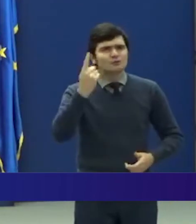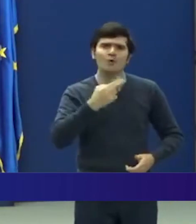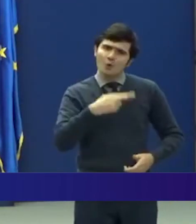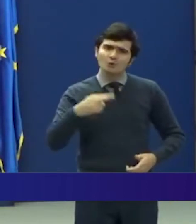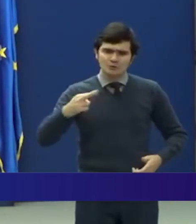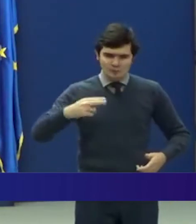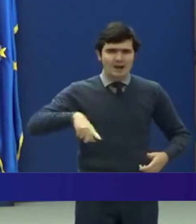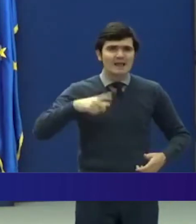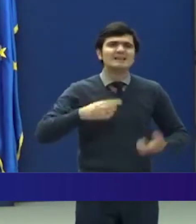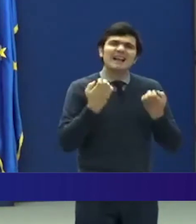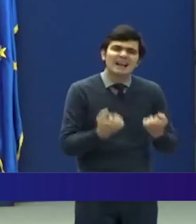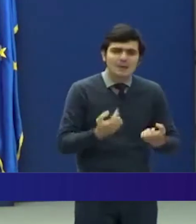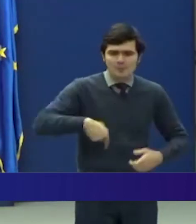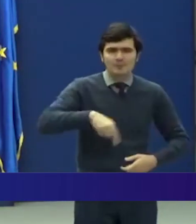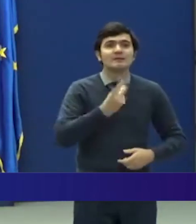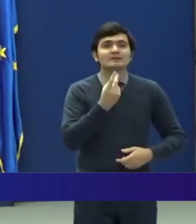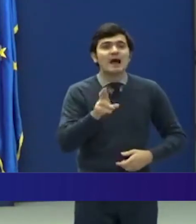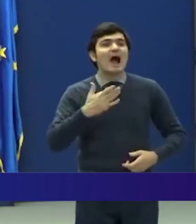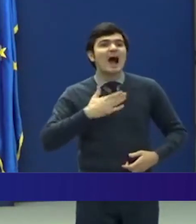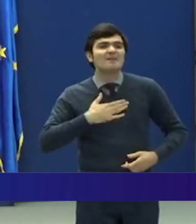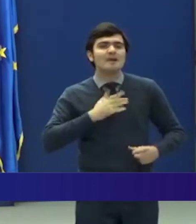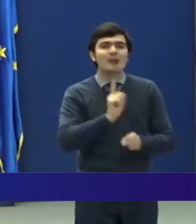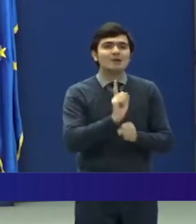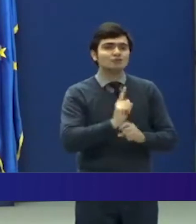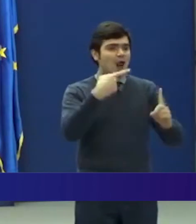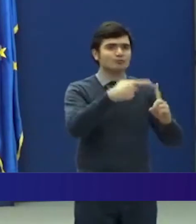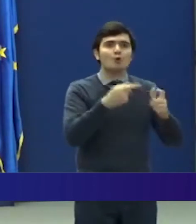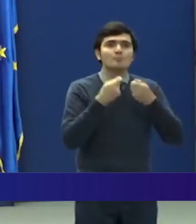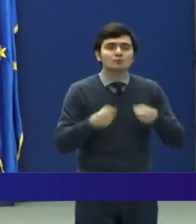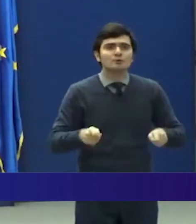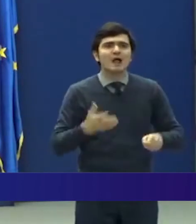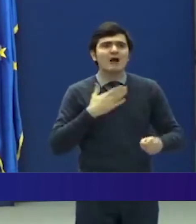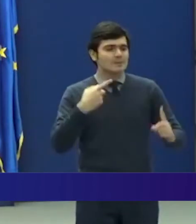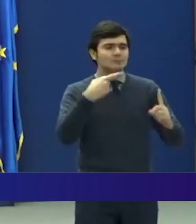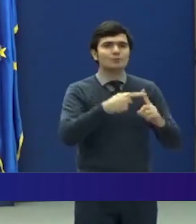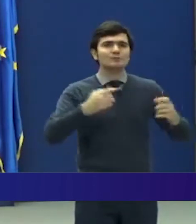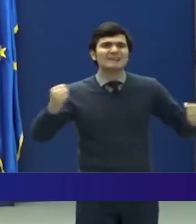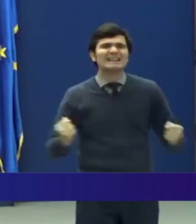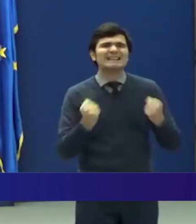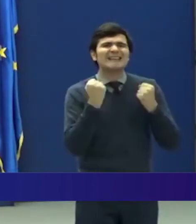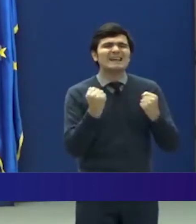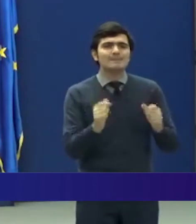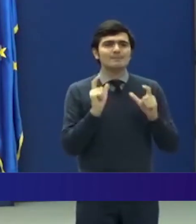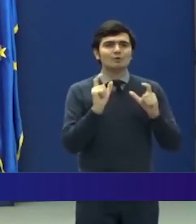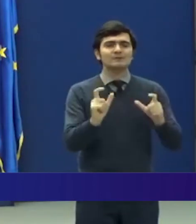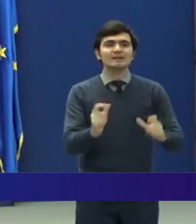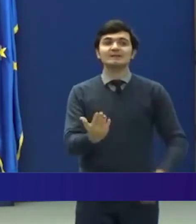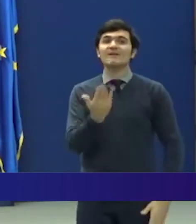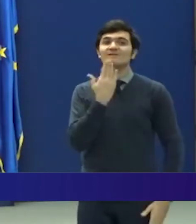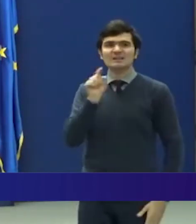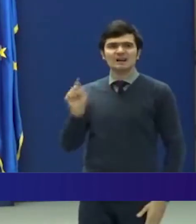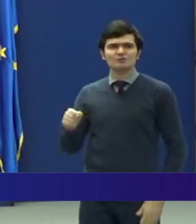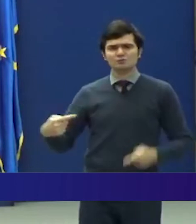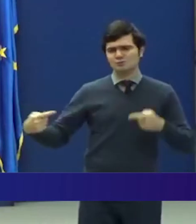greu, dar cu toții avem același obiectiv, să întărim protecția în fața acestui inamic,